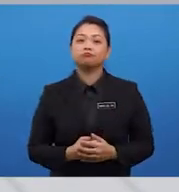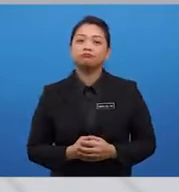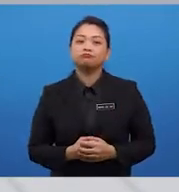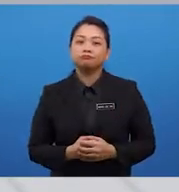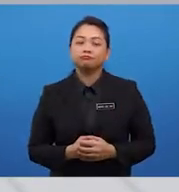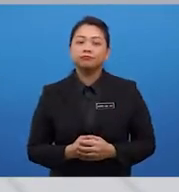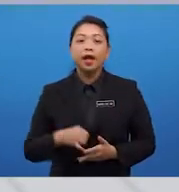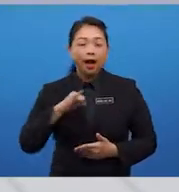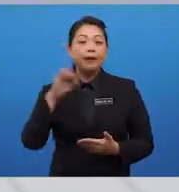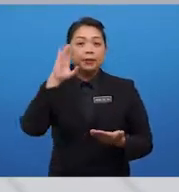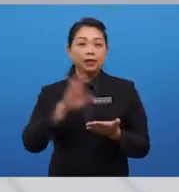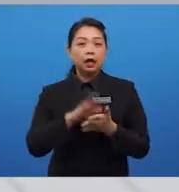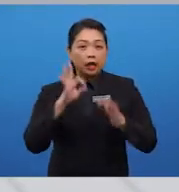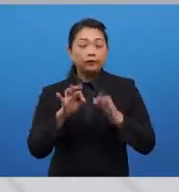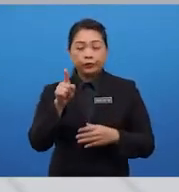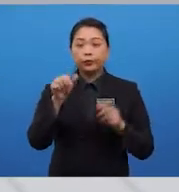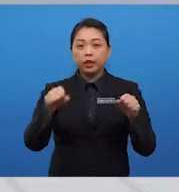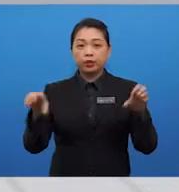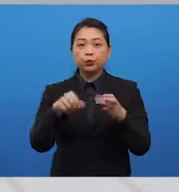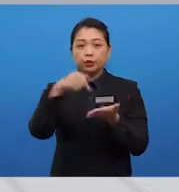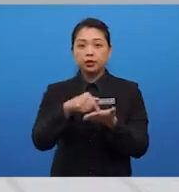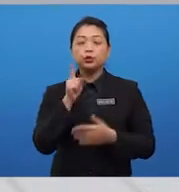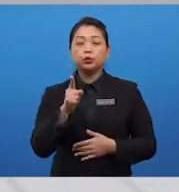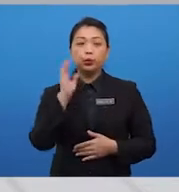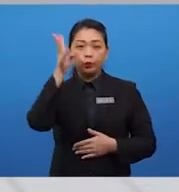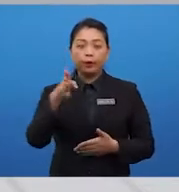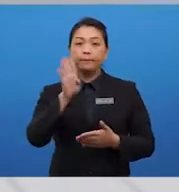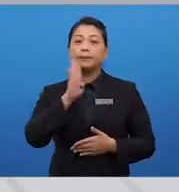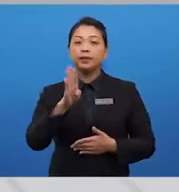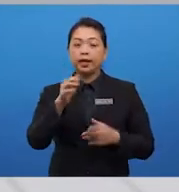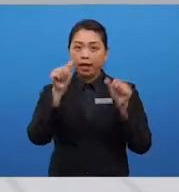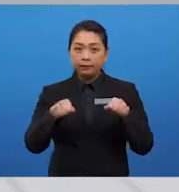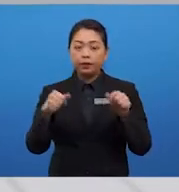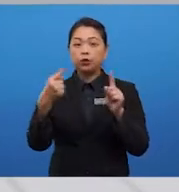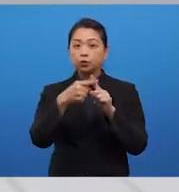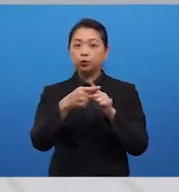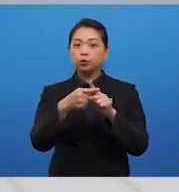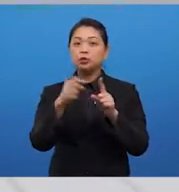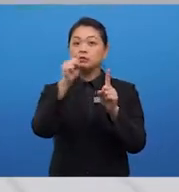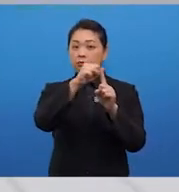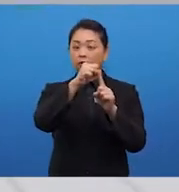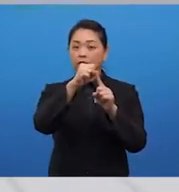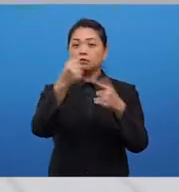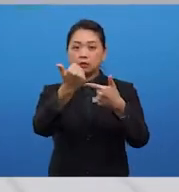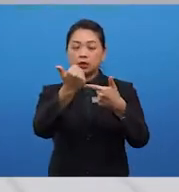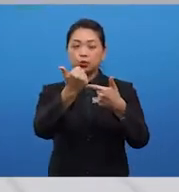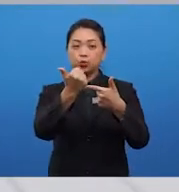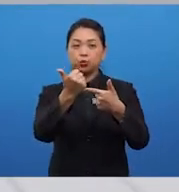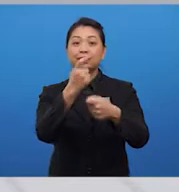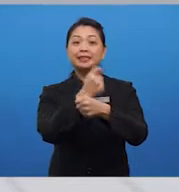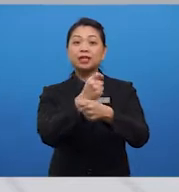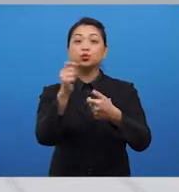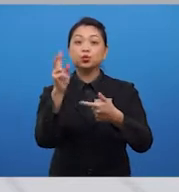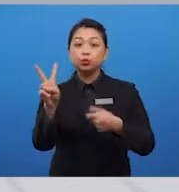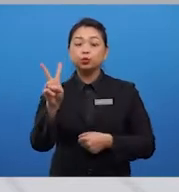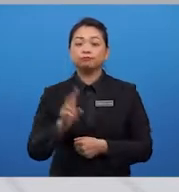I believe if you can do this, you will be able to score in Task 2. Now, with all the criteria I